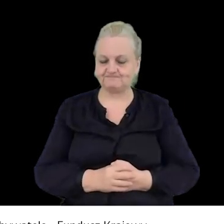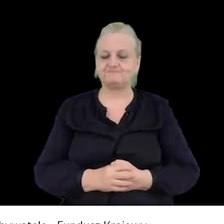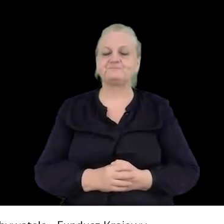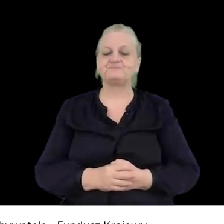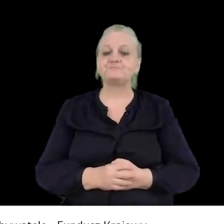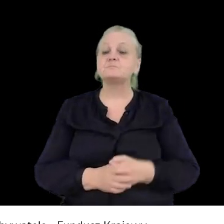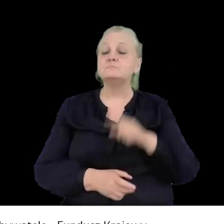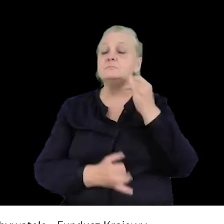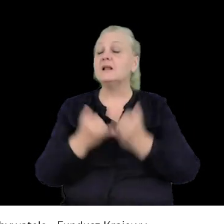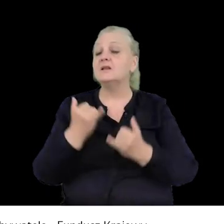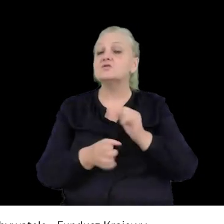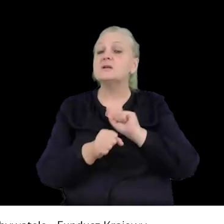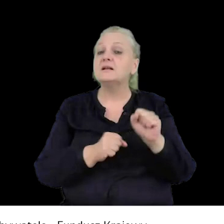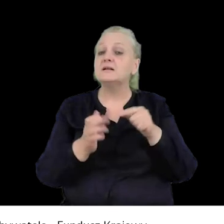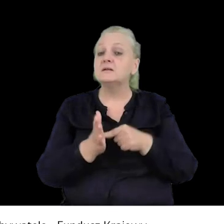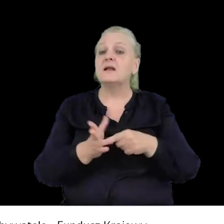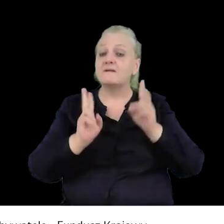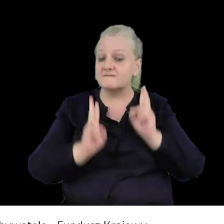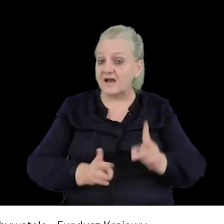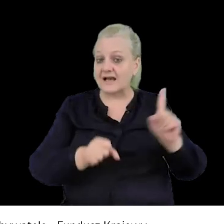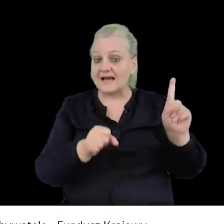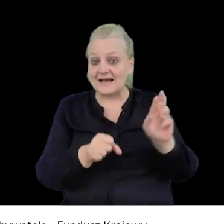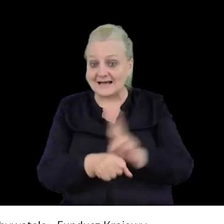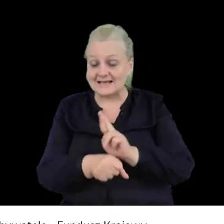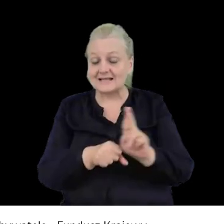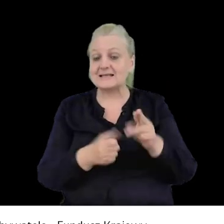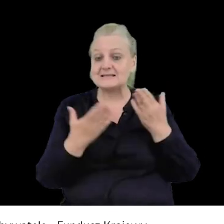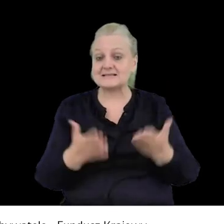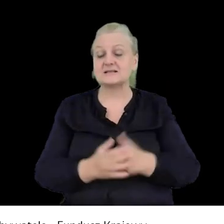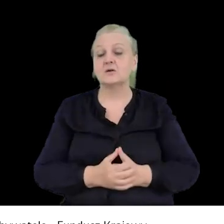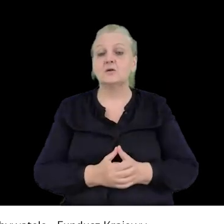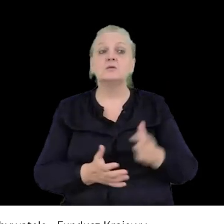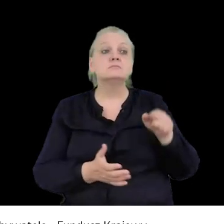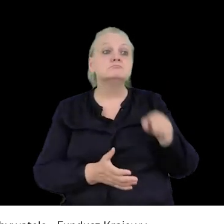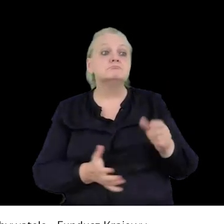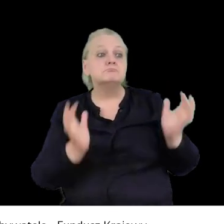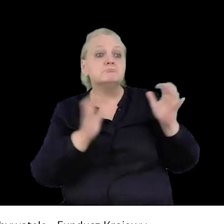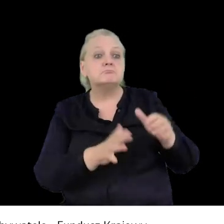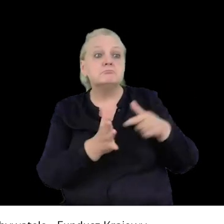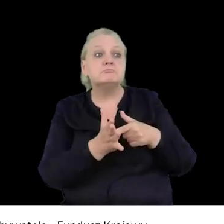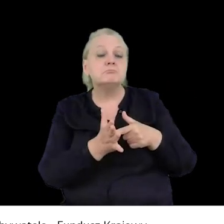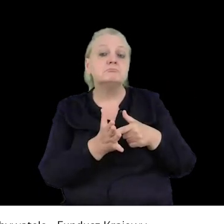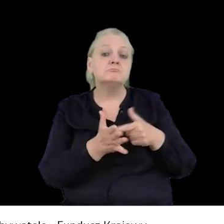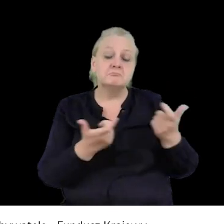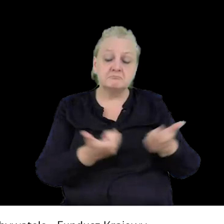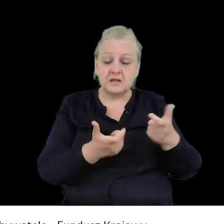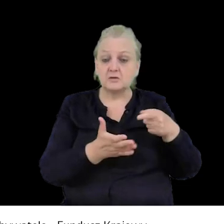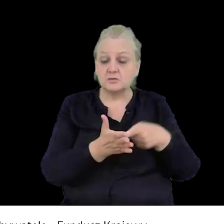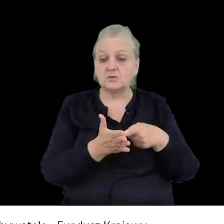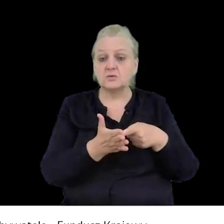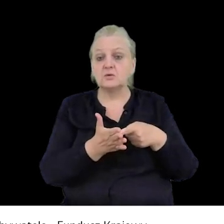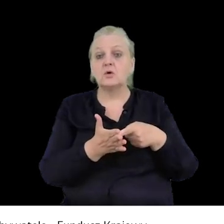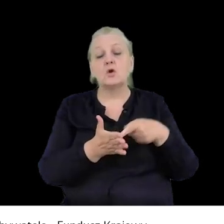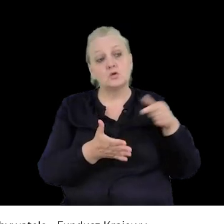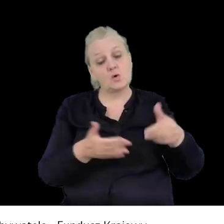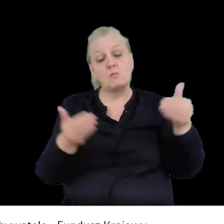Jeżeli jest realne ryzyko, że dane zgromadzenie będzie zagrażać życiu lub zdrowiu, to